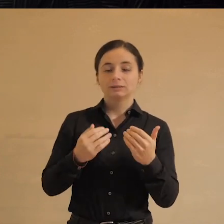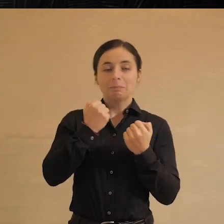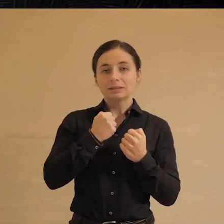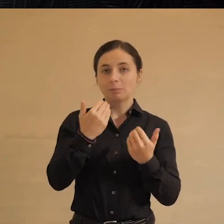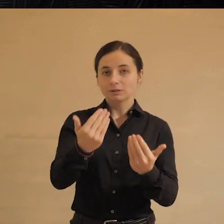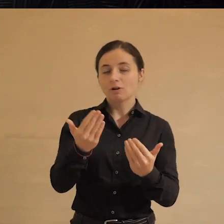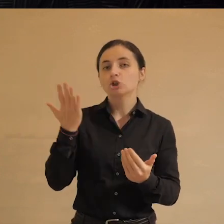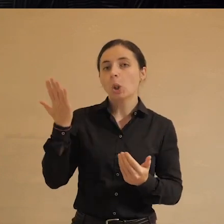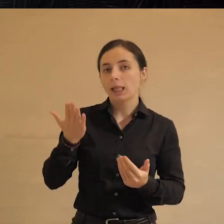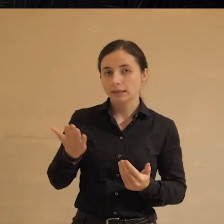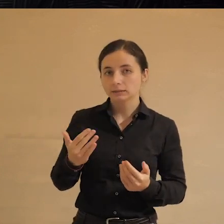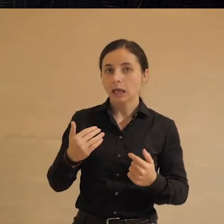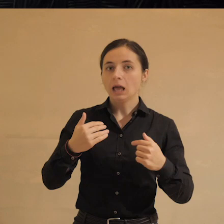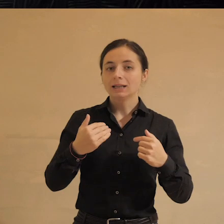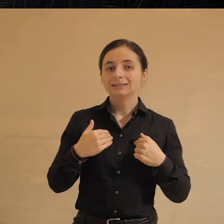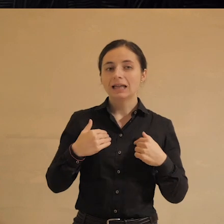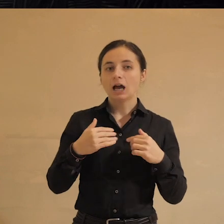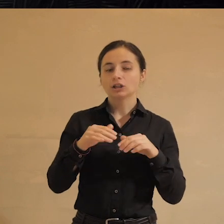лекцию.